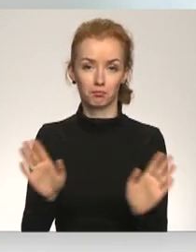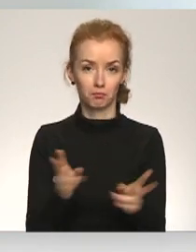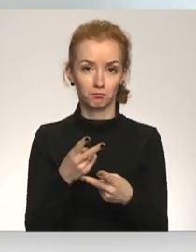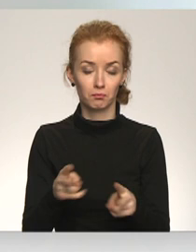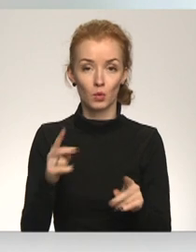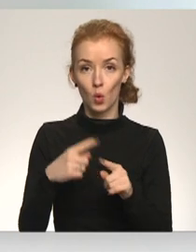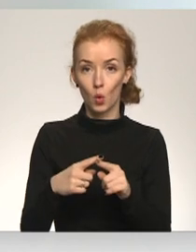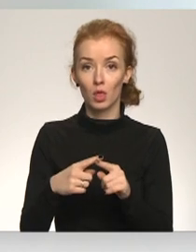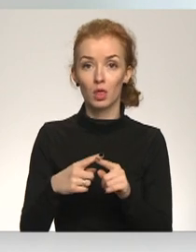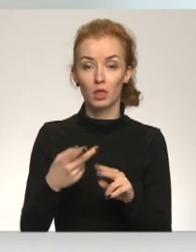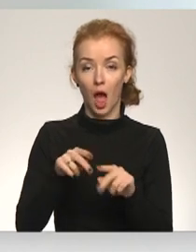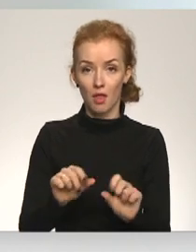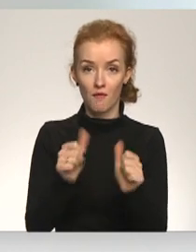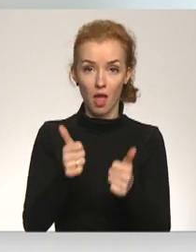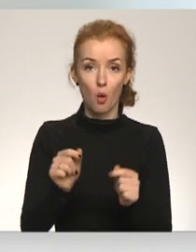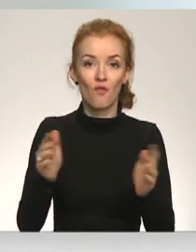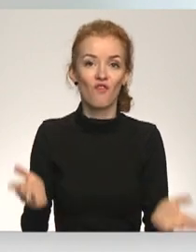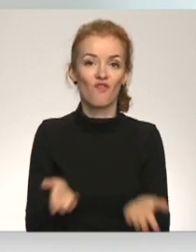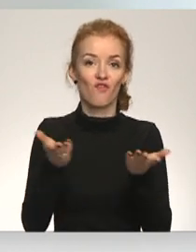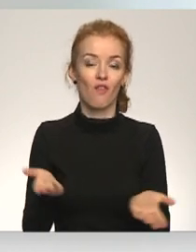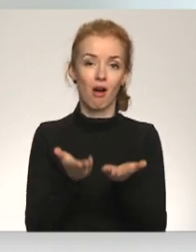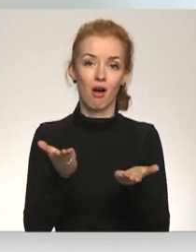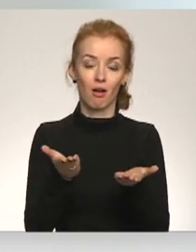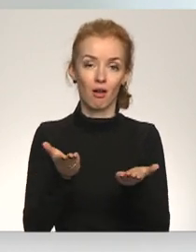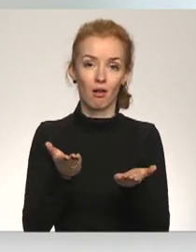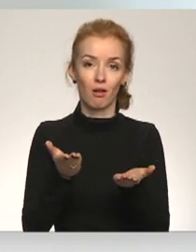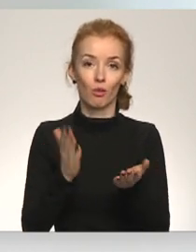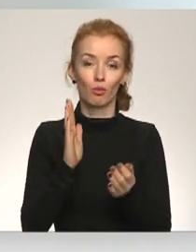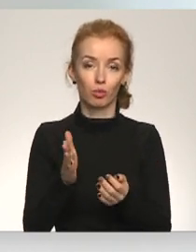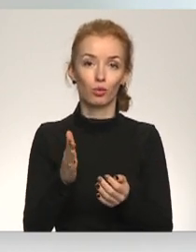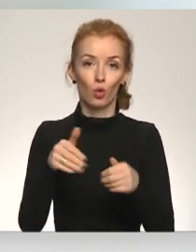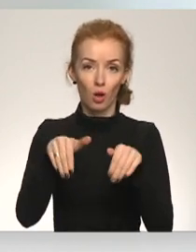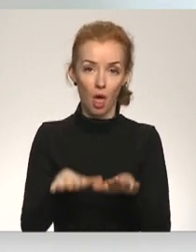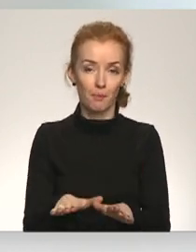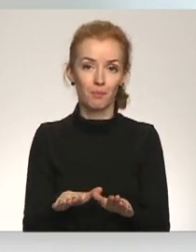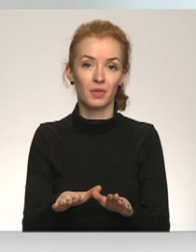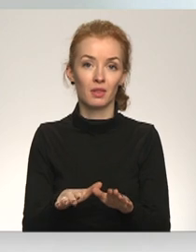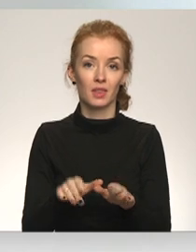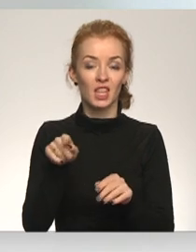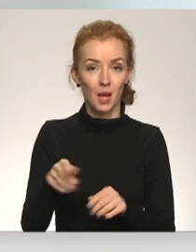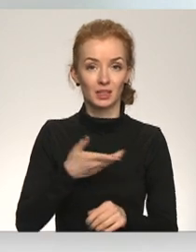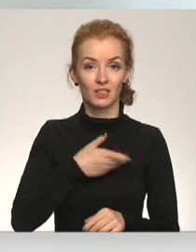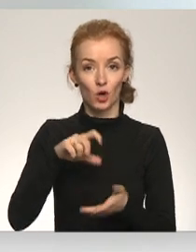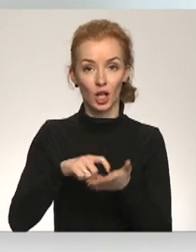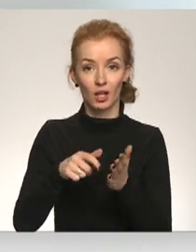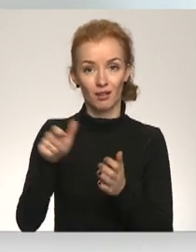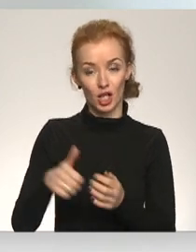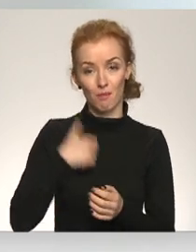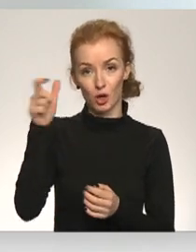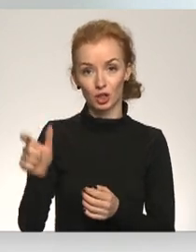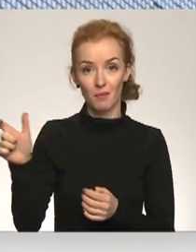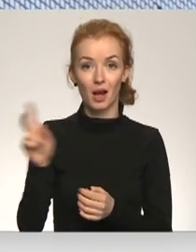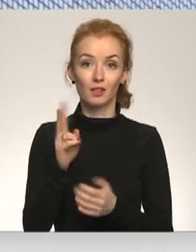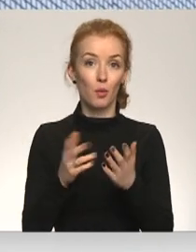atvieglotu kaut kādā ziņā lēmumu pieņemšanu tiem dzīvokļībašumiem, kas varbūt paši nedzīvo šajā